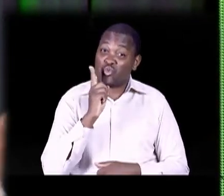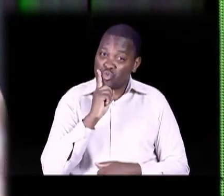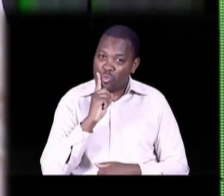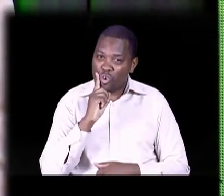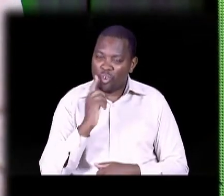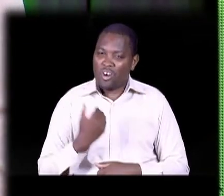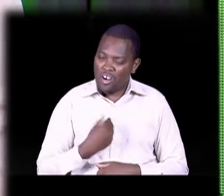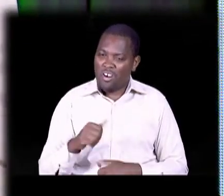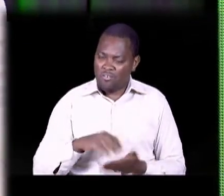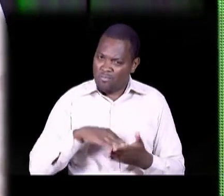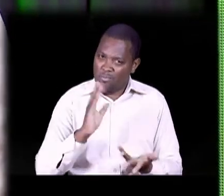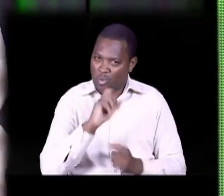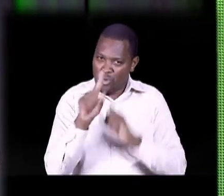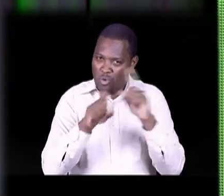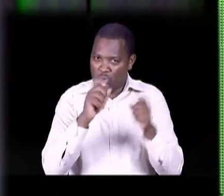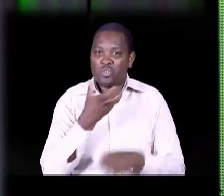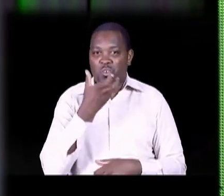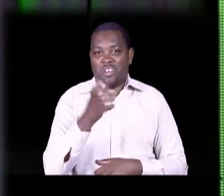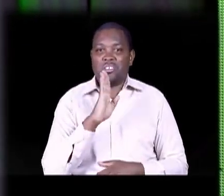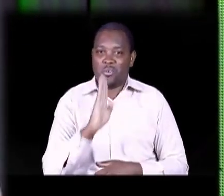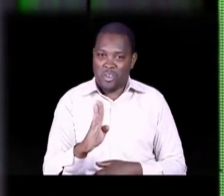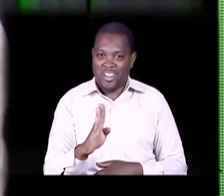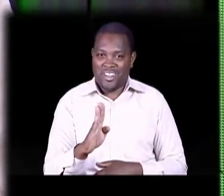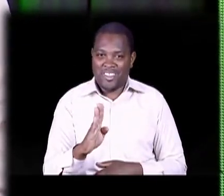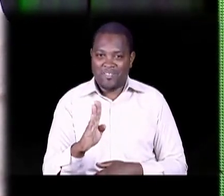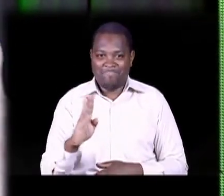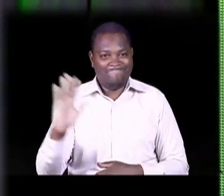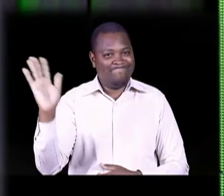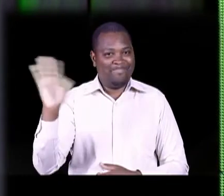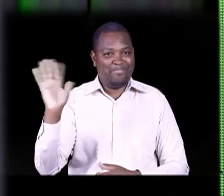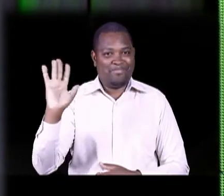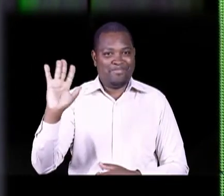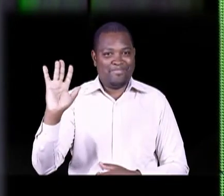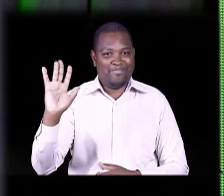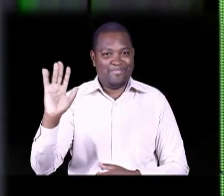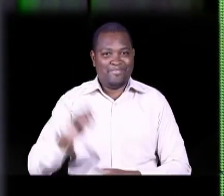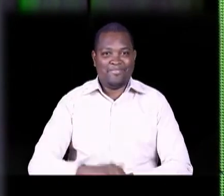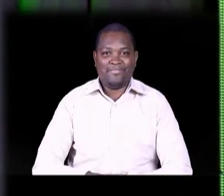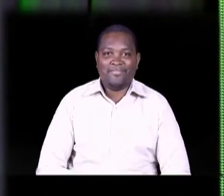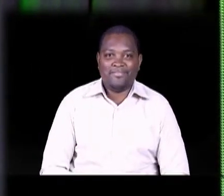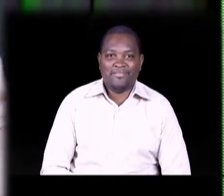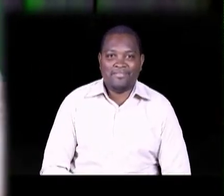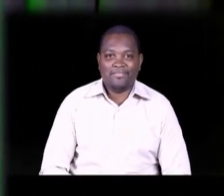election poa Lakini kesho pia nisiku Na hizo maswali zile Bazi wapaketa zijibu kesho Until kesho